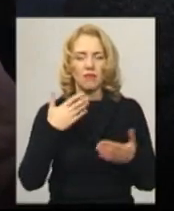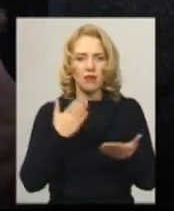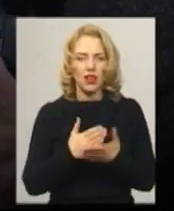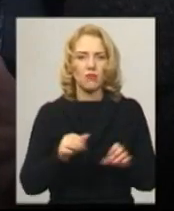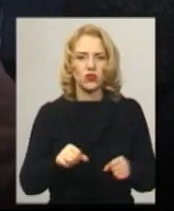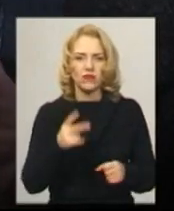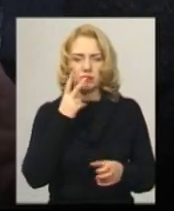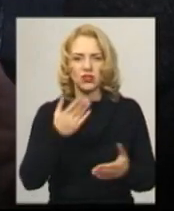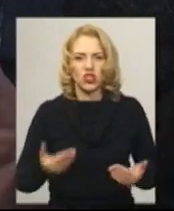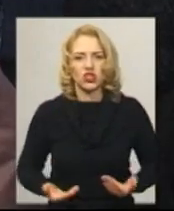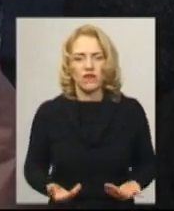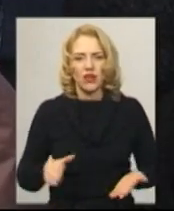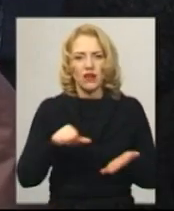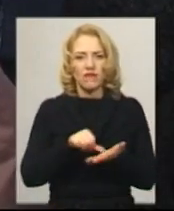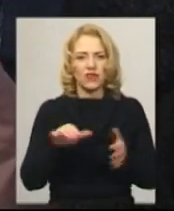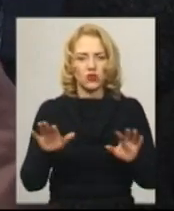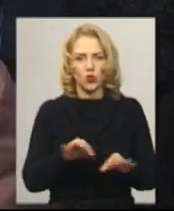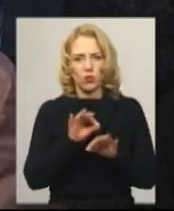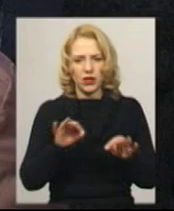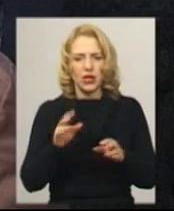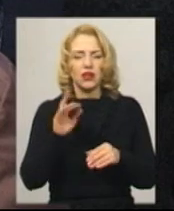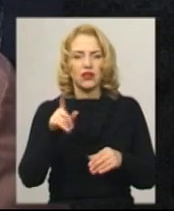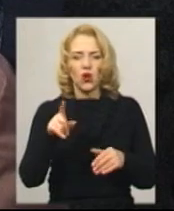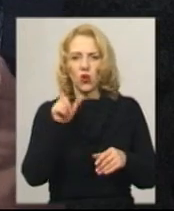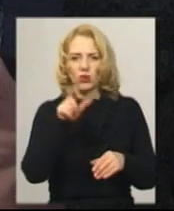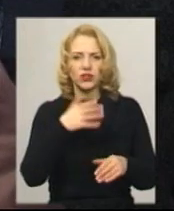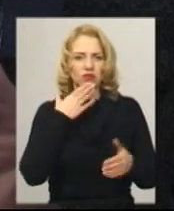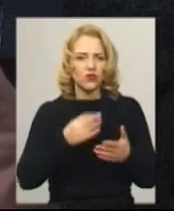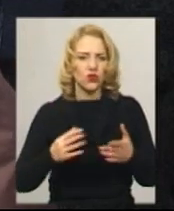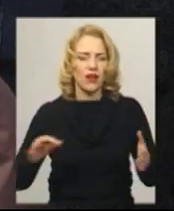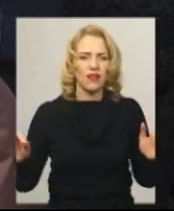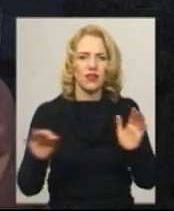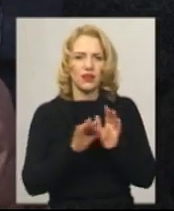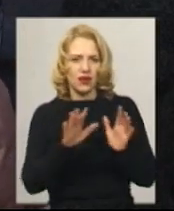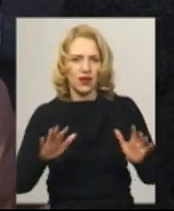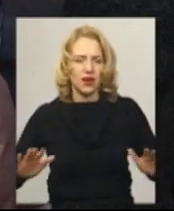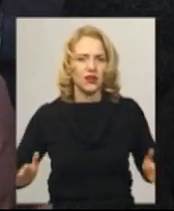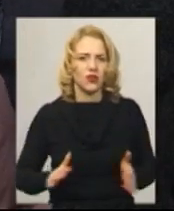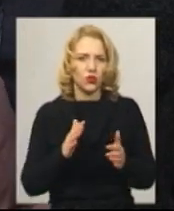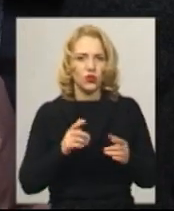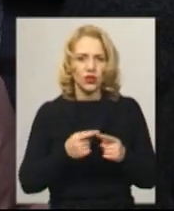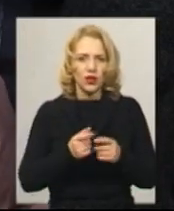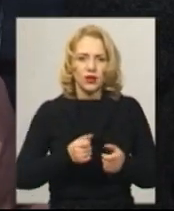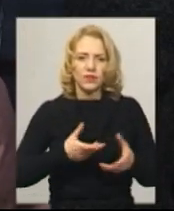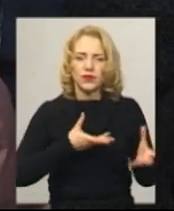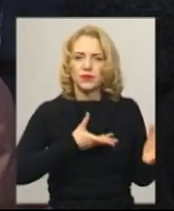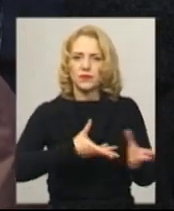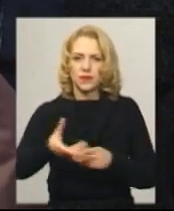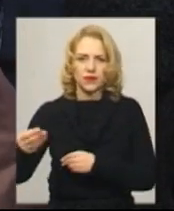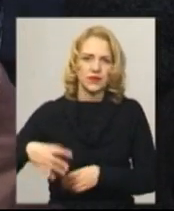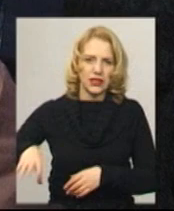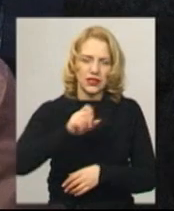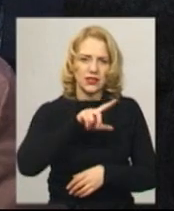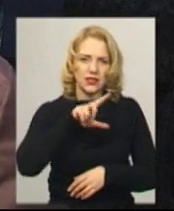і це людина, яка просто неймовірно заряджала своєю енергетикою, тисячні зали. Я дуже рада, що в мене була така